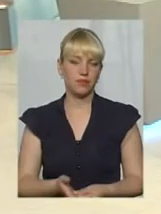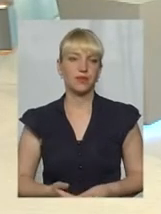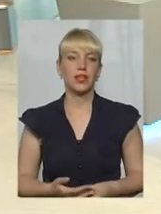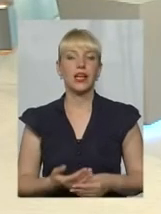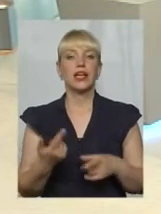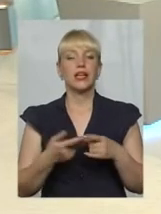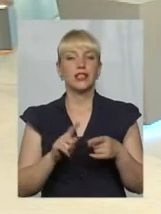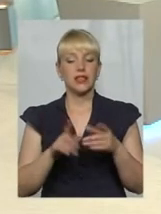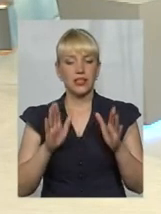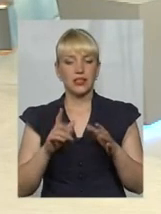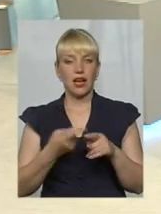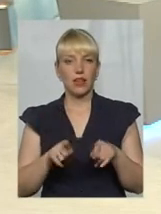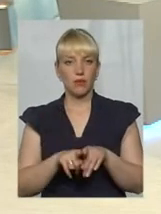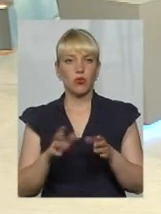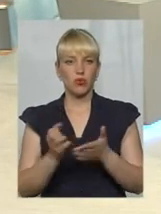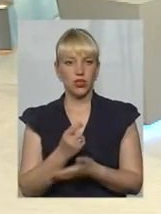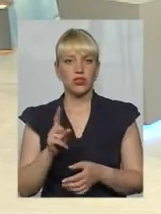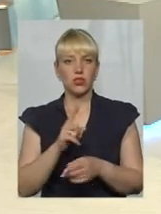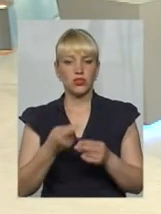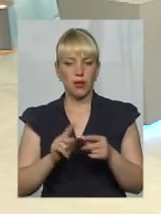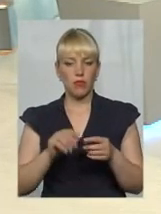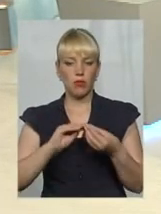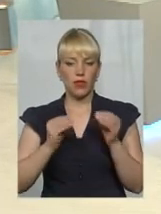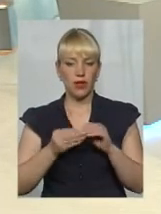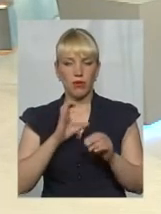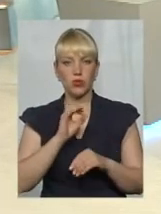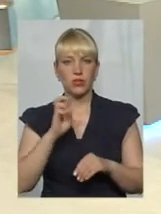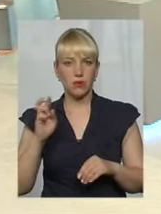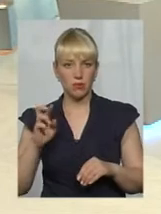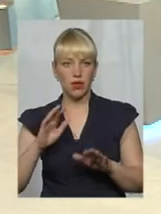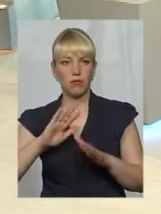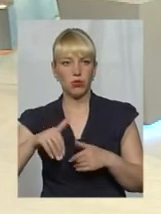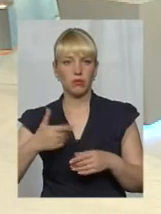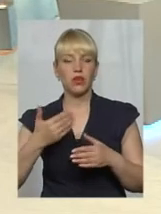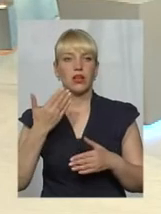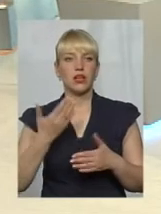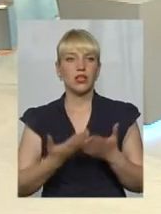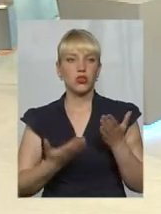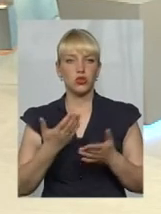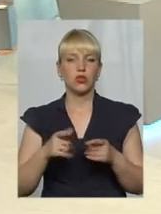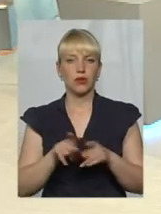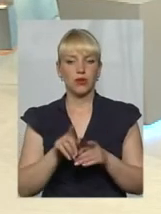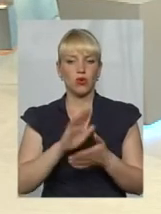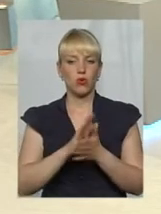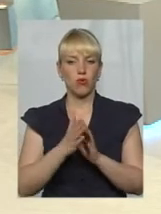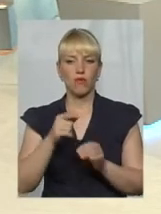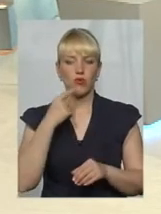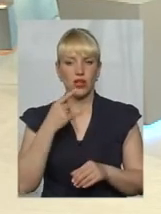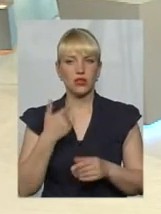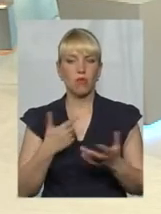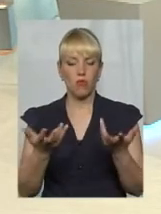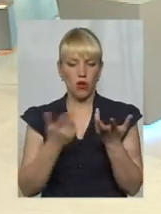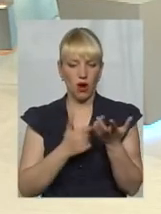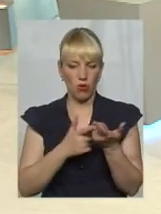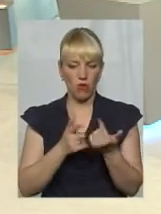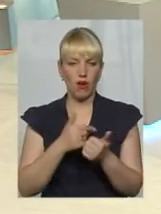Тільки це, в принципі, проблема у ОСББ самого потім, якщо, умовно кажучи, порахували, нам потрібно на місяць з будинку